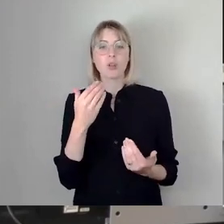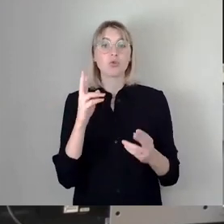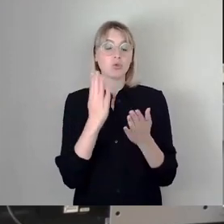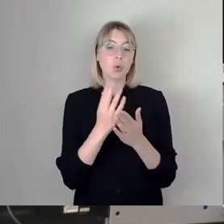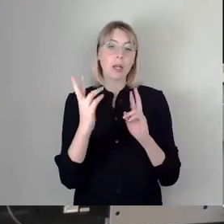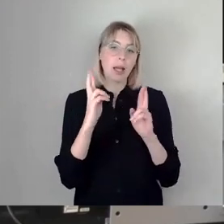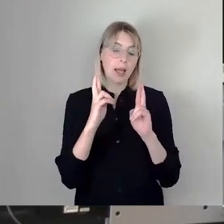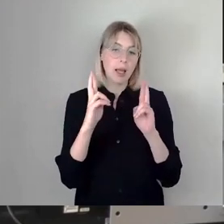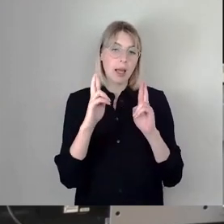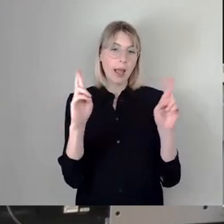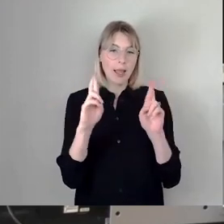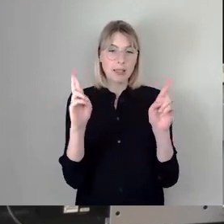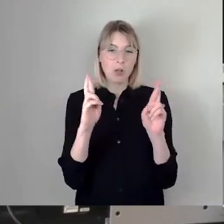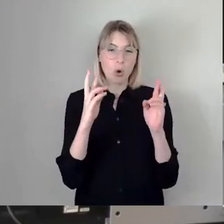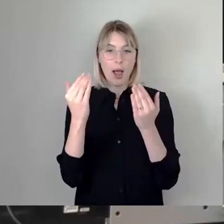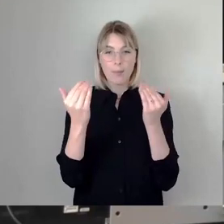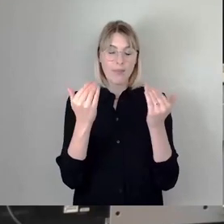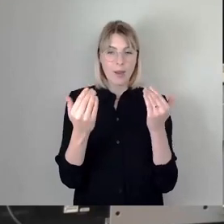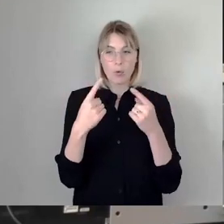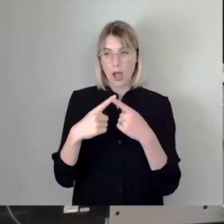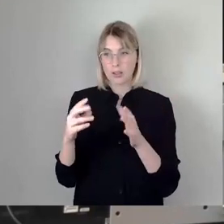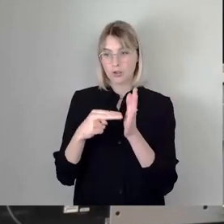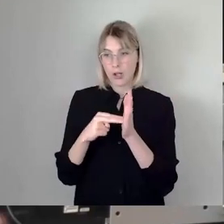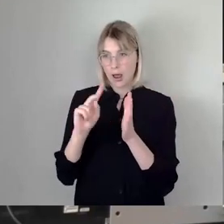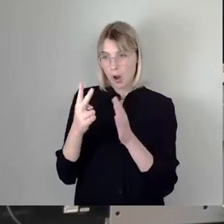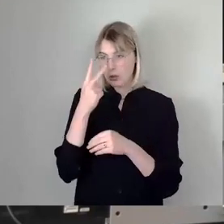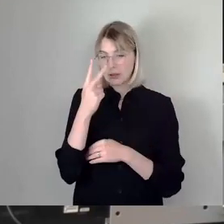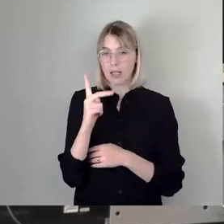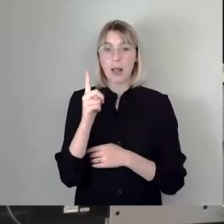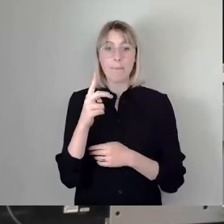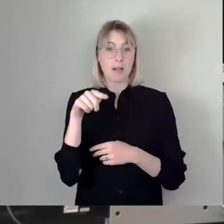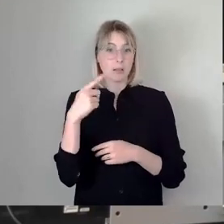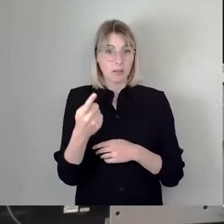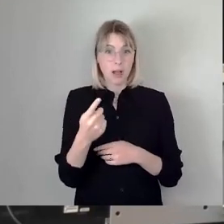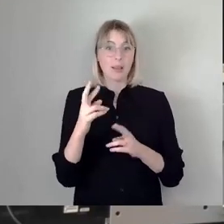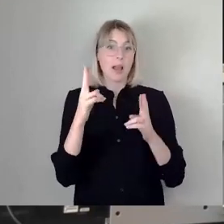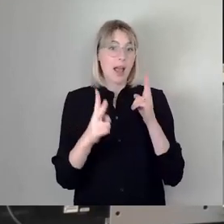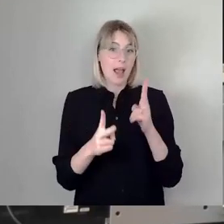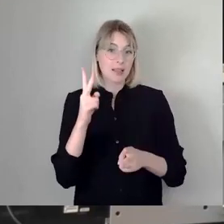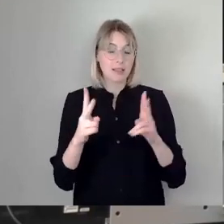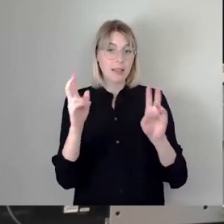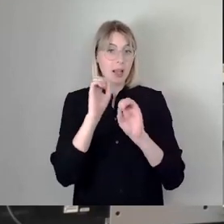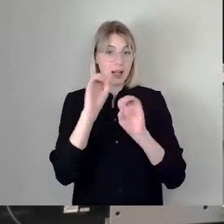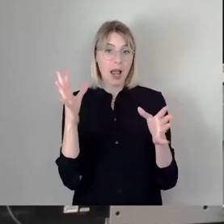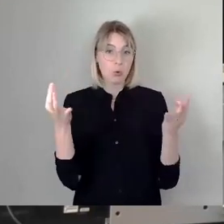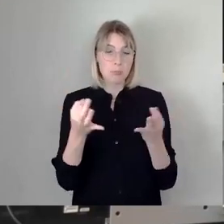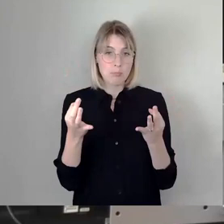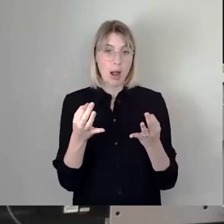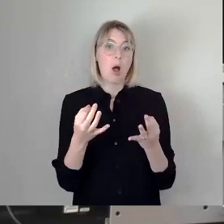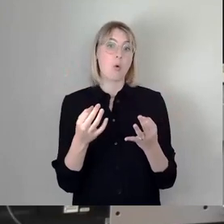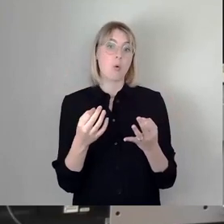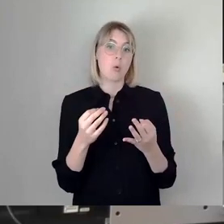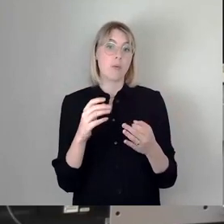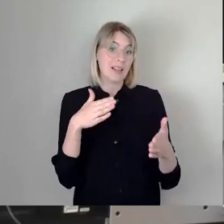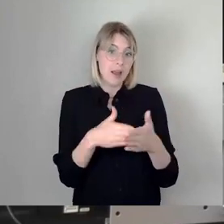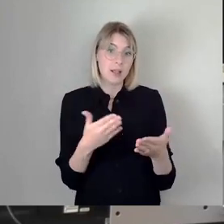dann haben wir ohnehin eine rechtliche Klärung, die dann final sein könnte. Ich glaube,